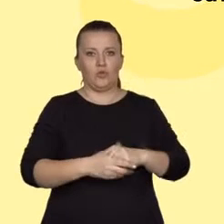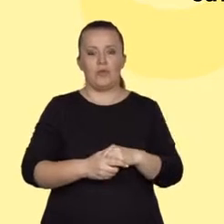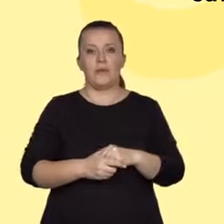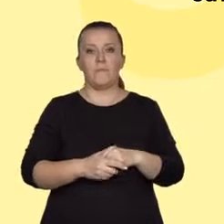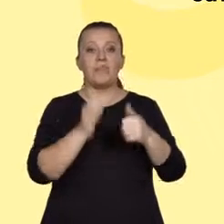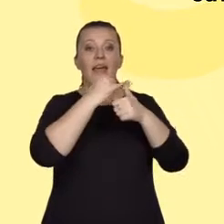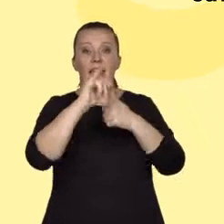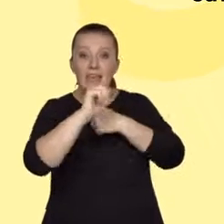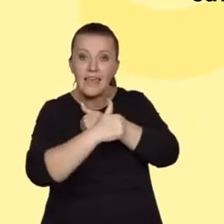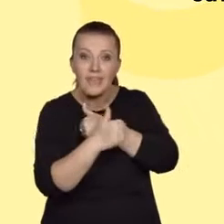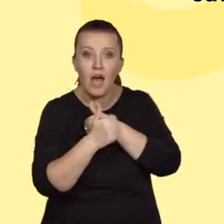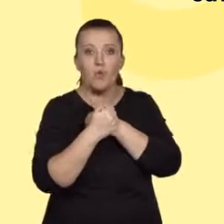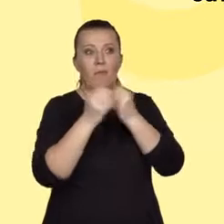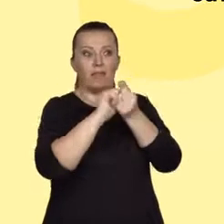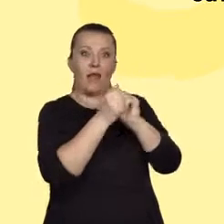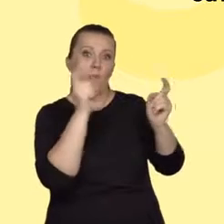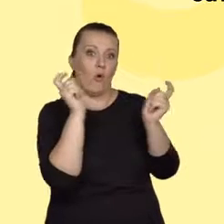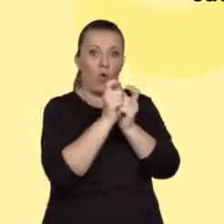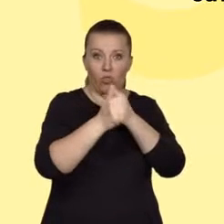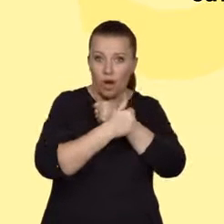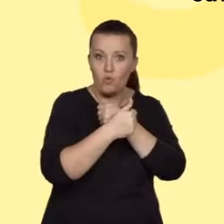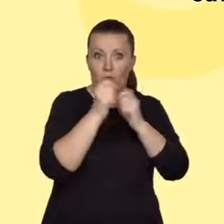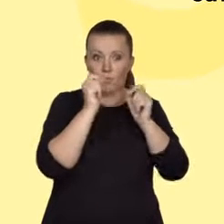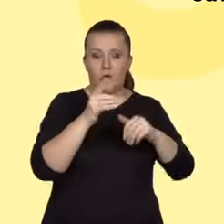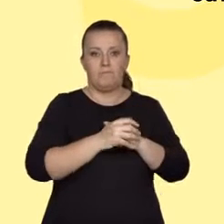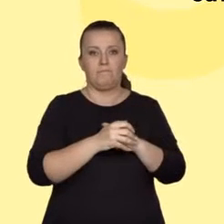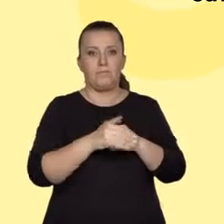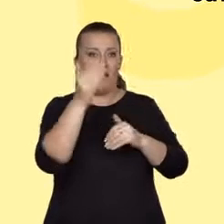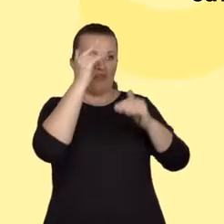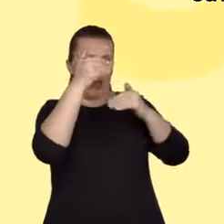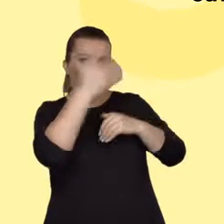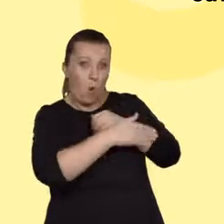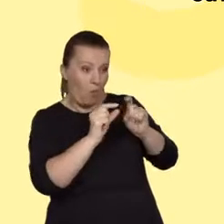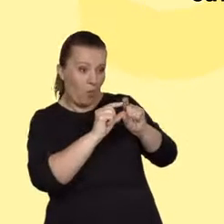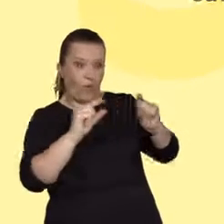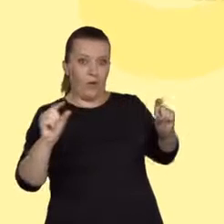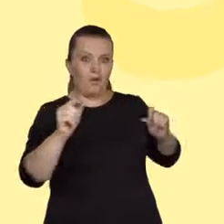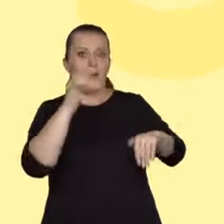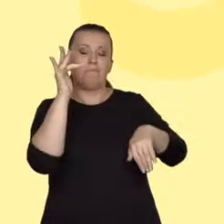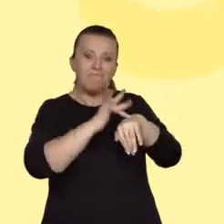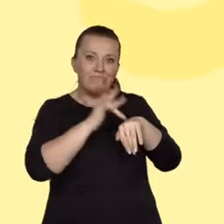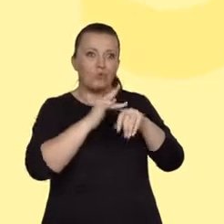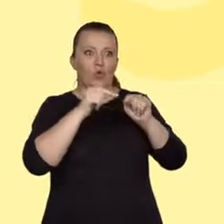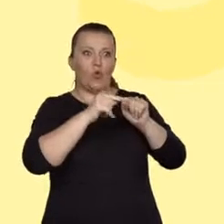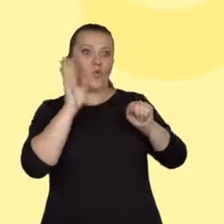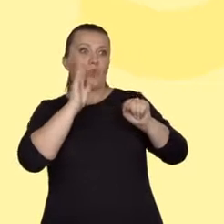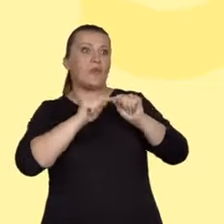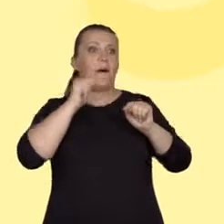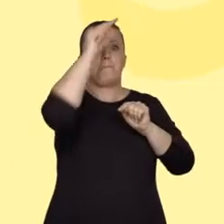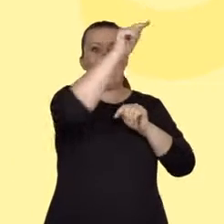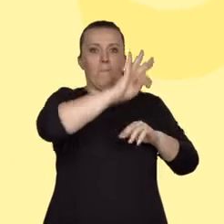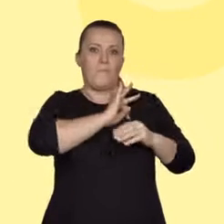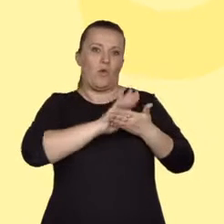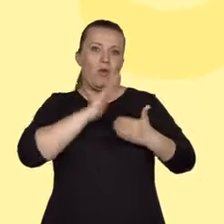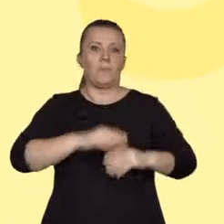odwołującego się do własnego doświadczenia. Wreszcie rozprawka kończy puenta, będąca powtórzeniem stanowiska. Teraz krótko omówimy najczęstsze błędy